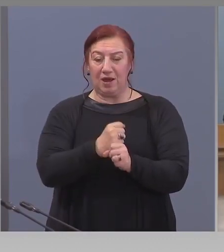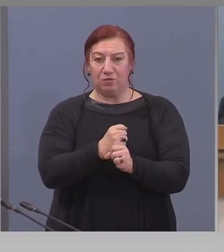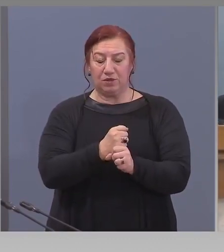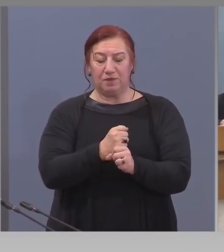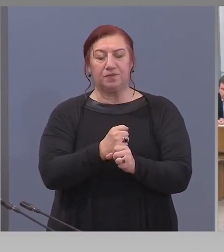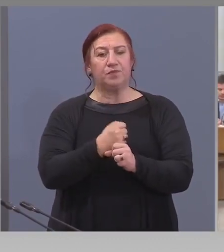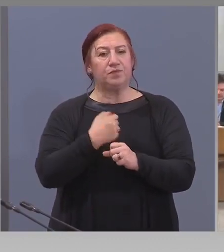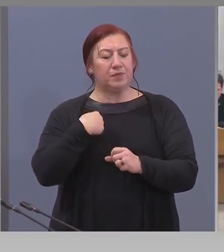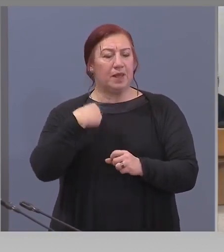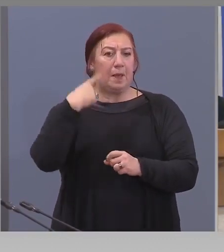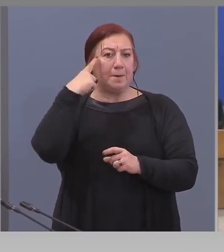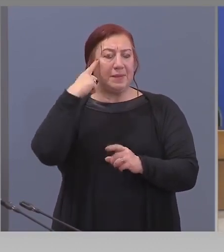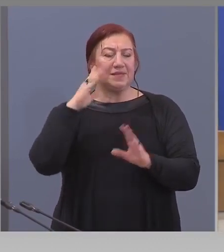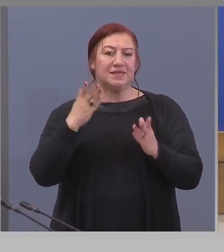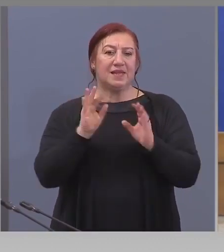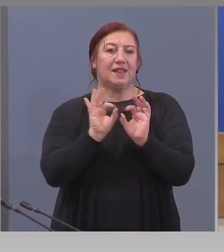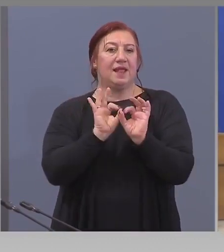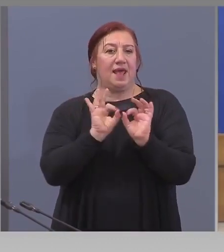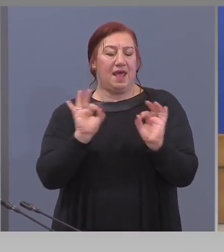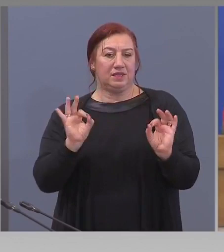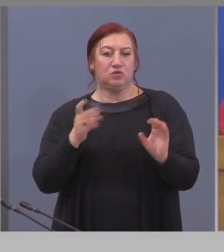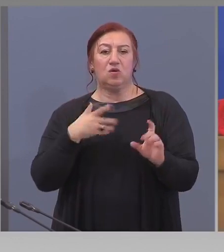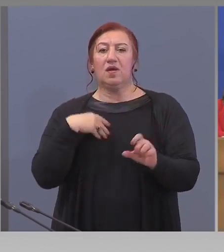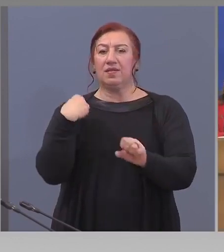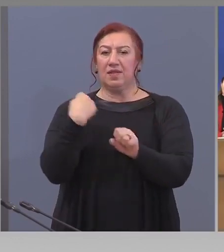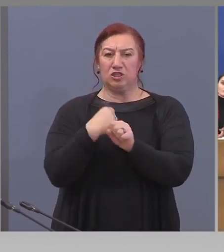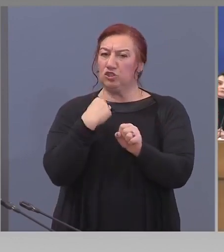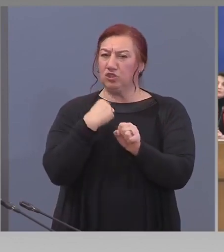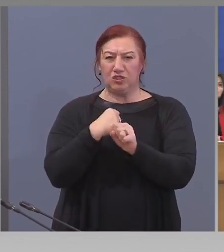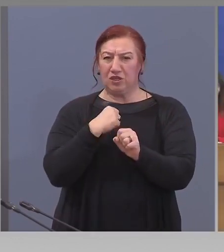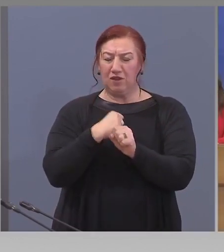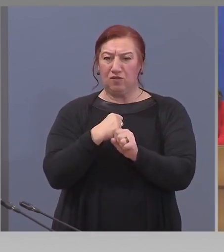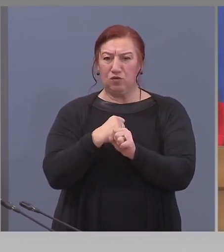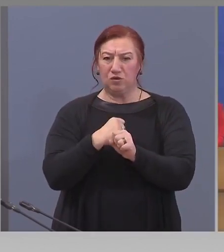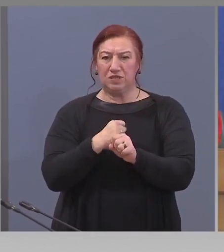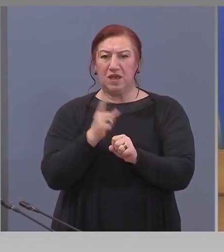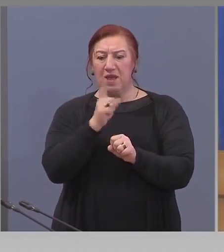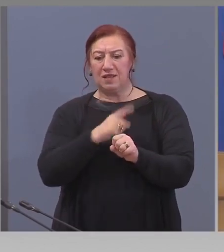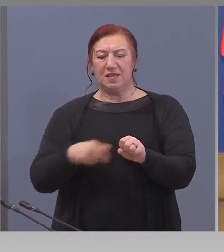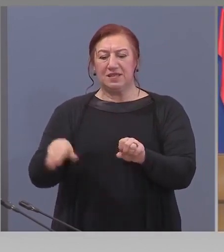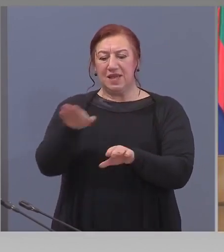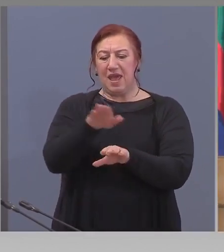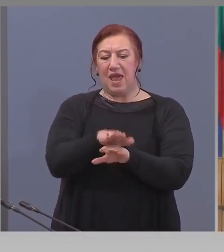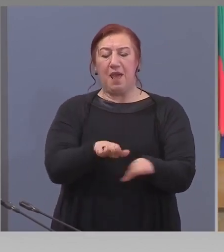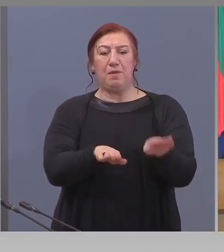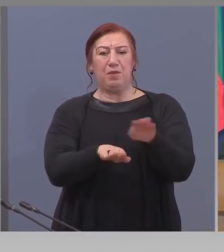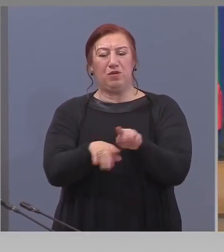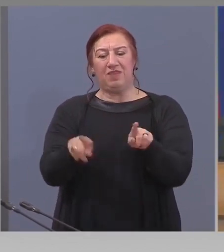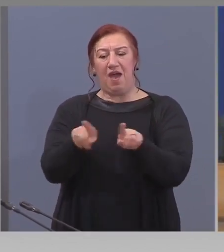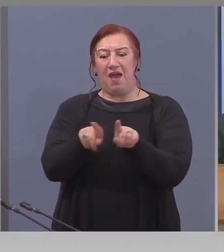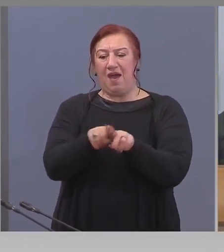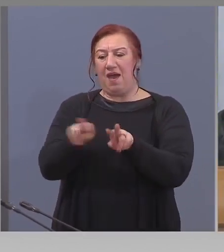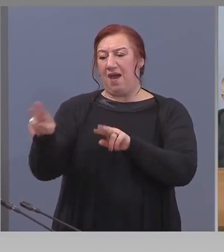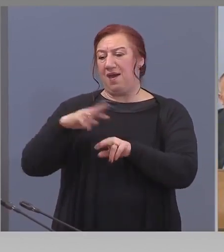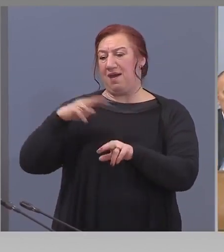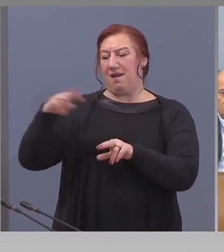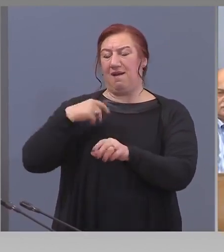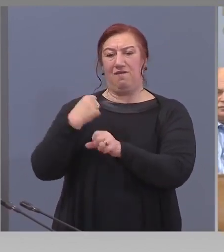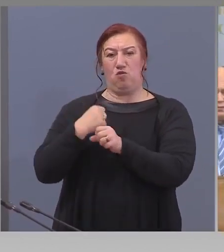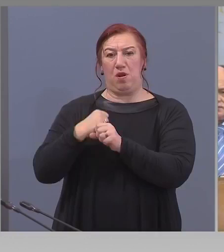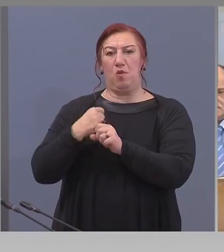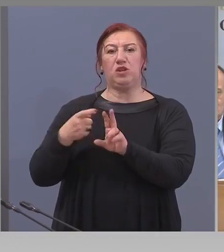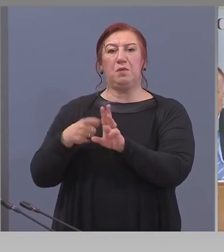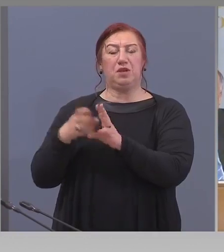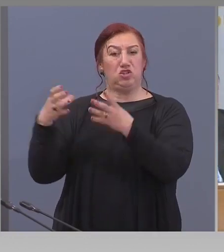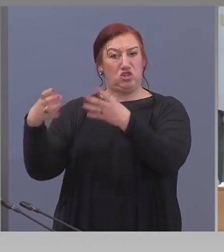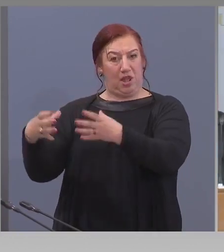Мисля, че стана ясно. Нашите функции не се припокриват с функциите на щаба. Ние надграждаме,